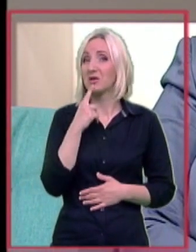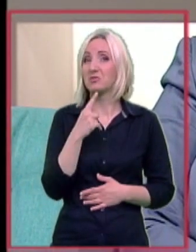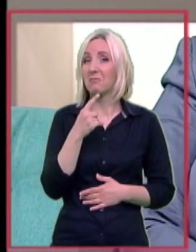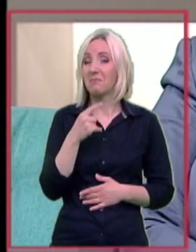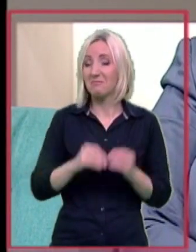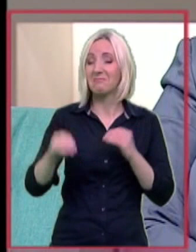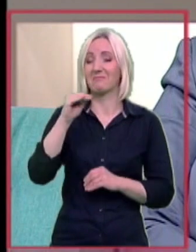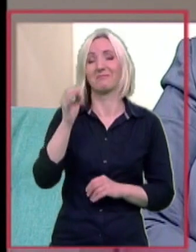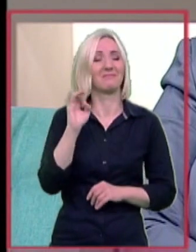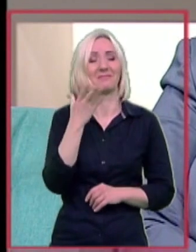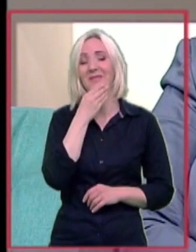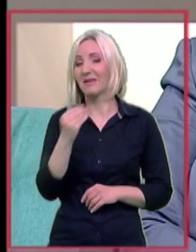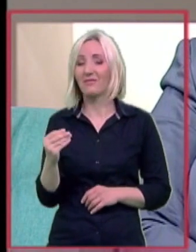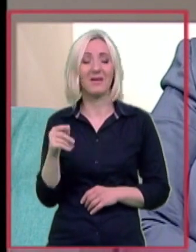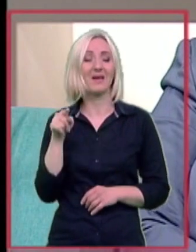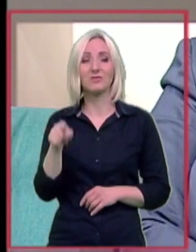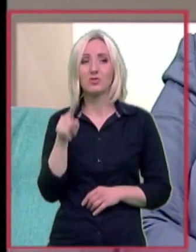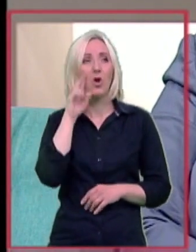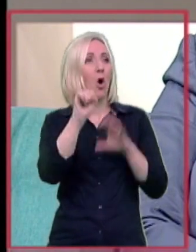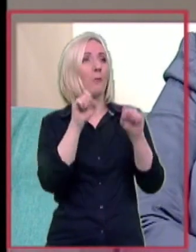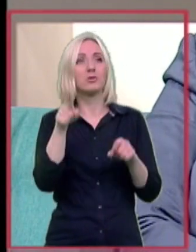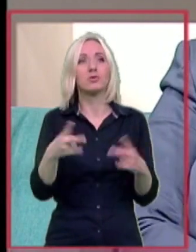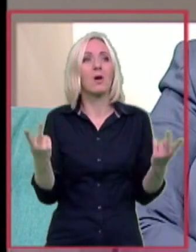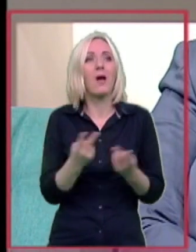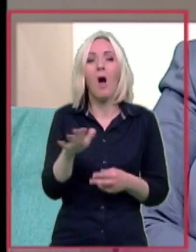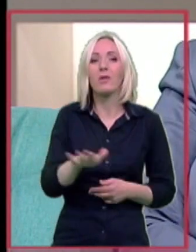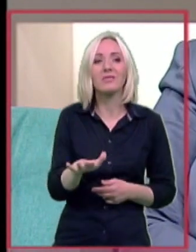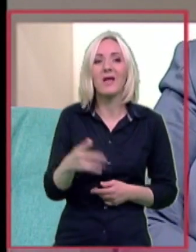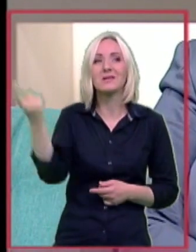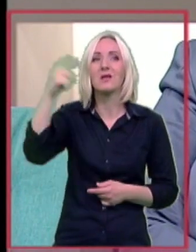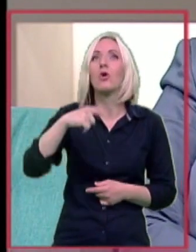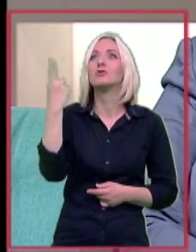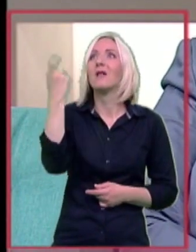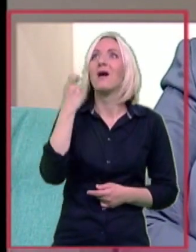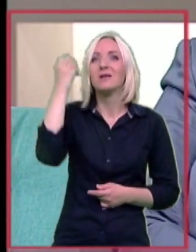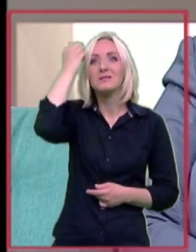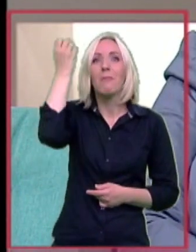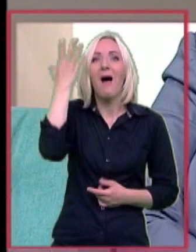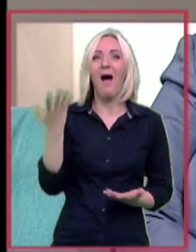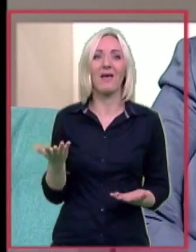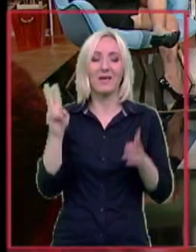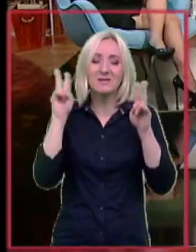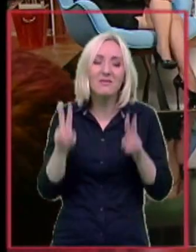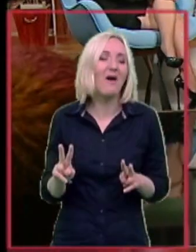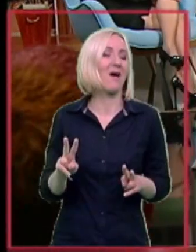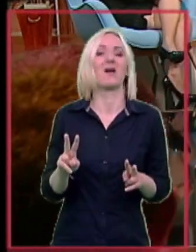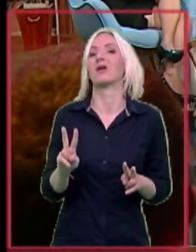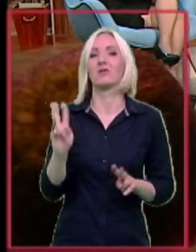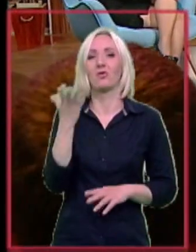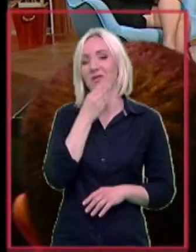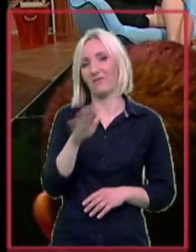na neke druge stvari obraćaju pažnju. Ja kažem, su kao da su deca došle iz bajke. Meni su, ono, stvarno bili na